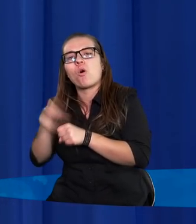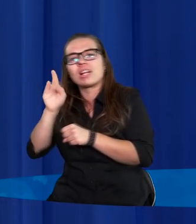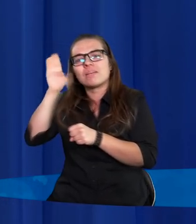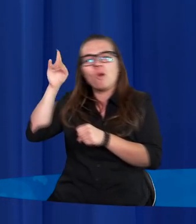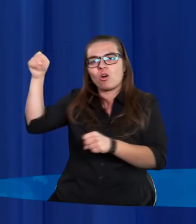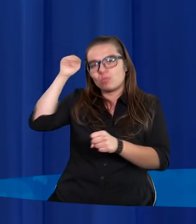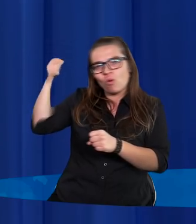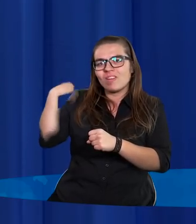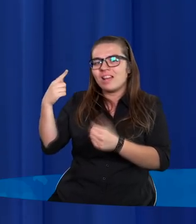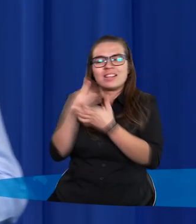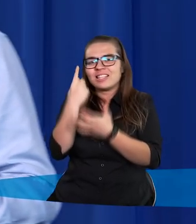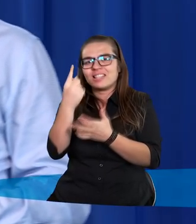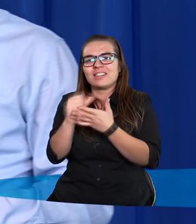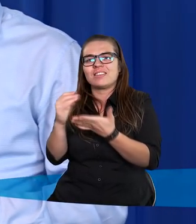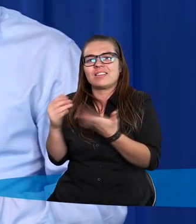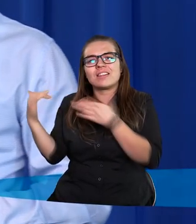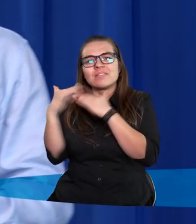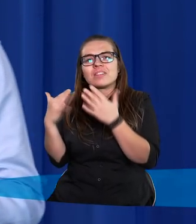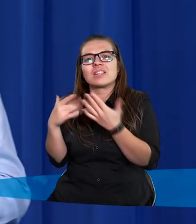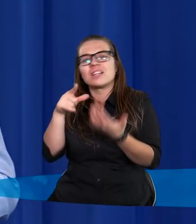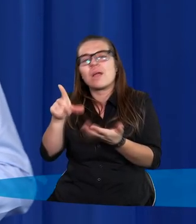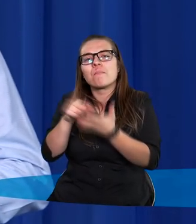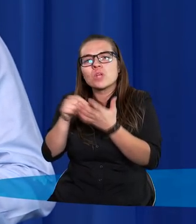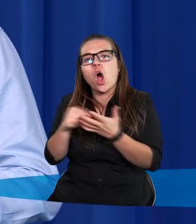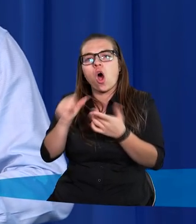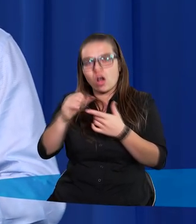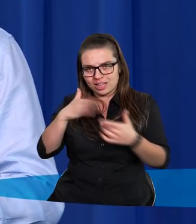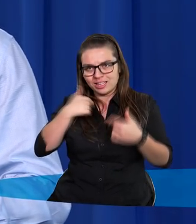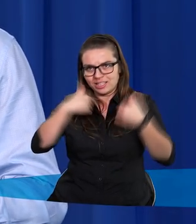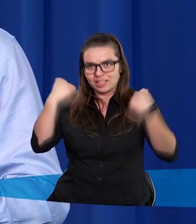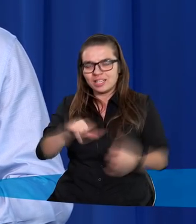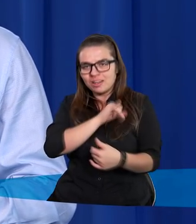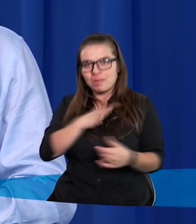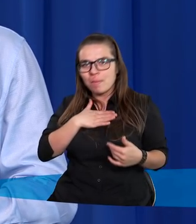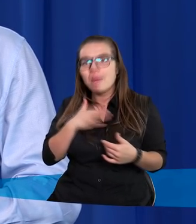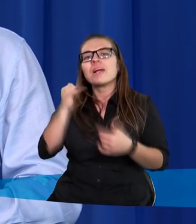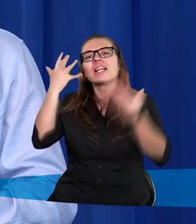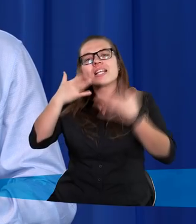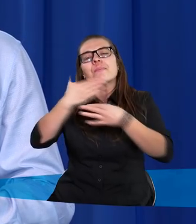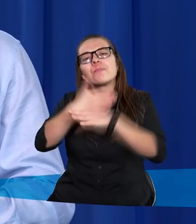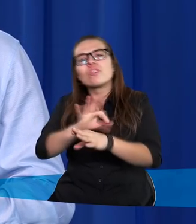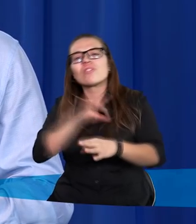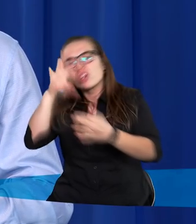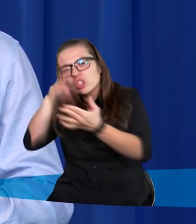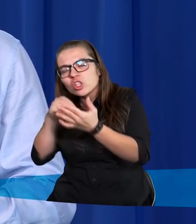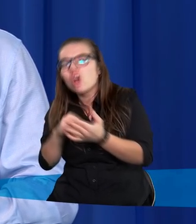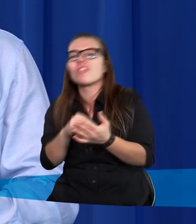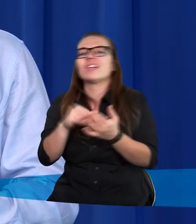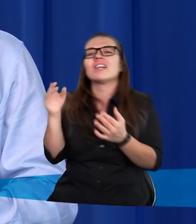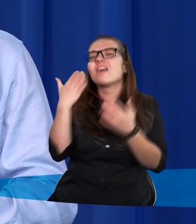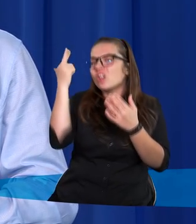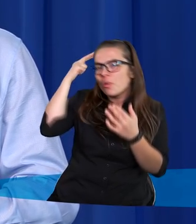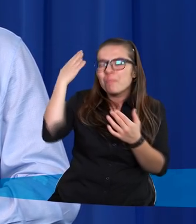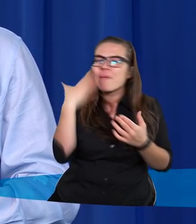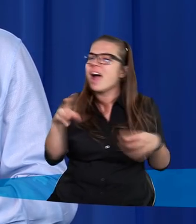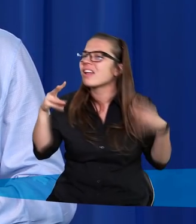a Bogiem. Mam na imię Piotr i chciałbym podzielić się swoim osobistym doświadczeniem, w którym zrozumiałem pewną bardzo